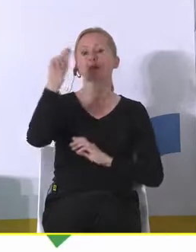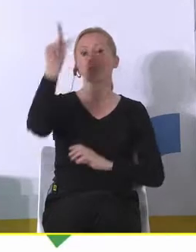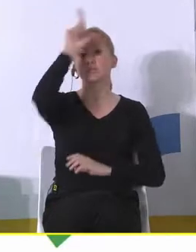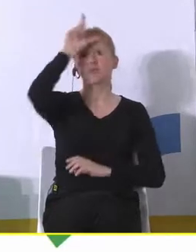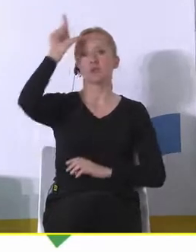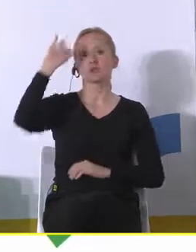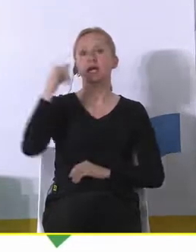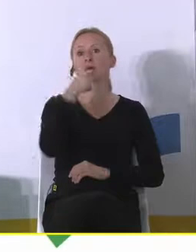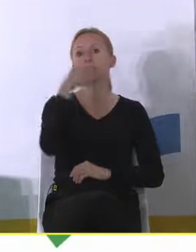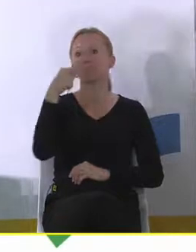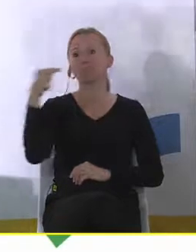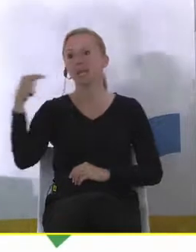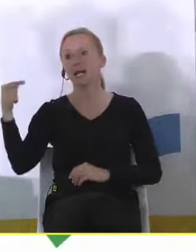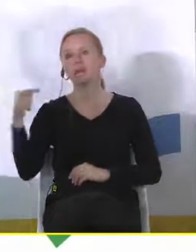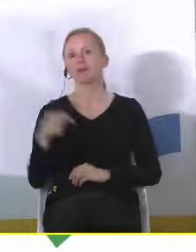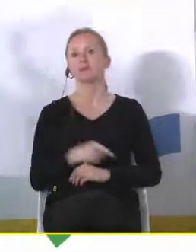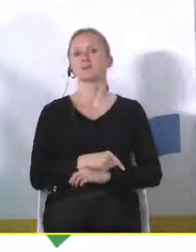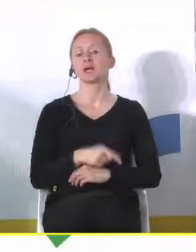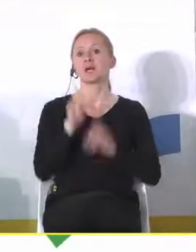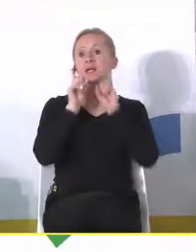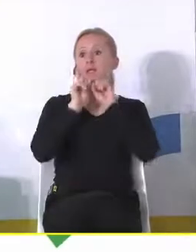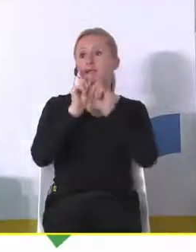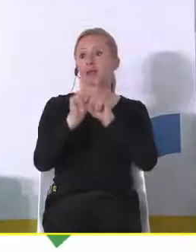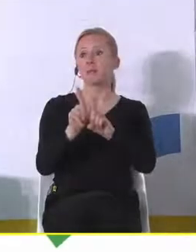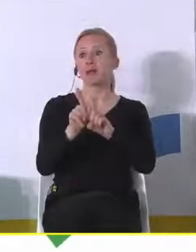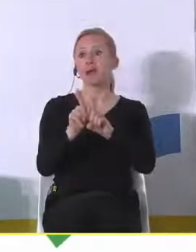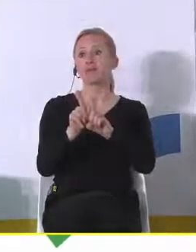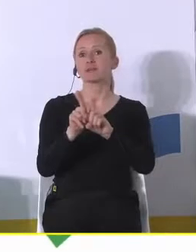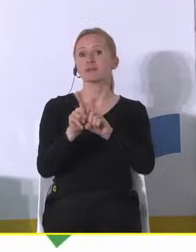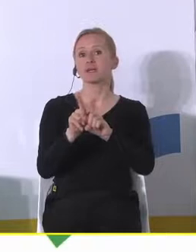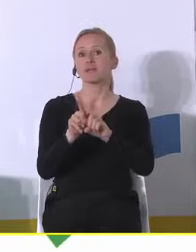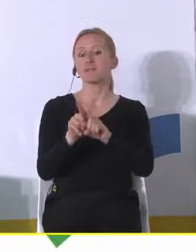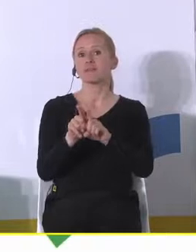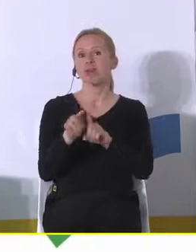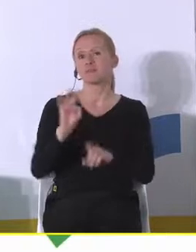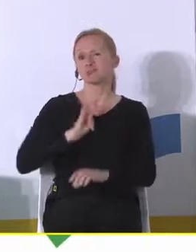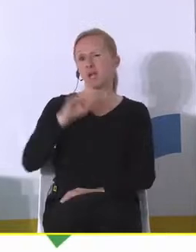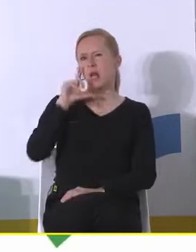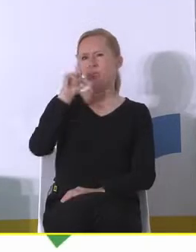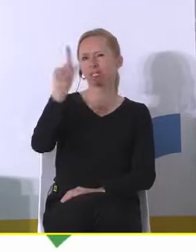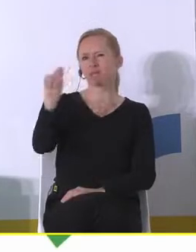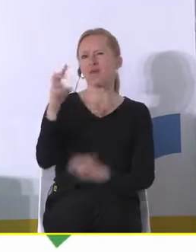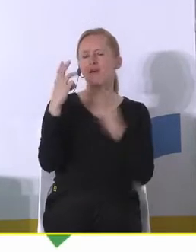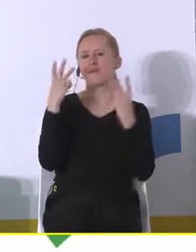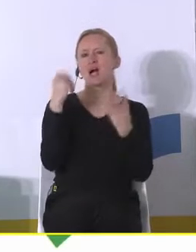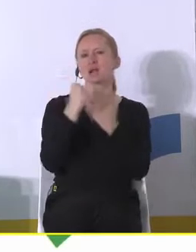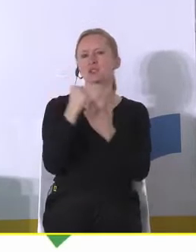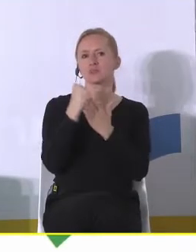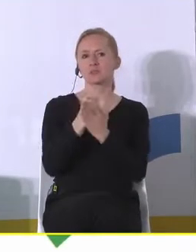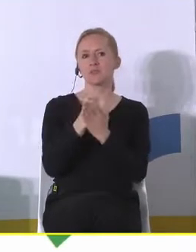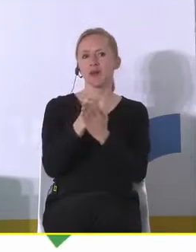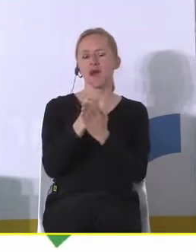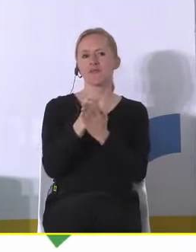negatywy. No i niestety tym takim, z mojej perspektywy, tym sednem, które było takie